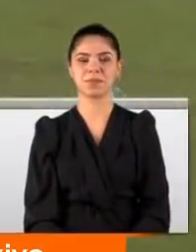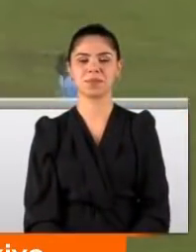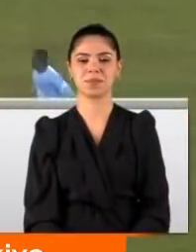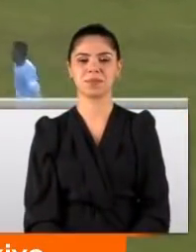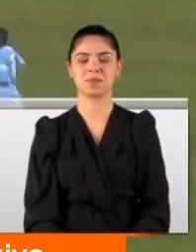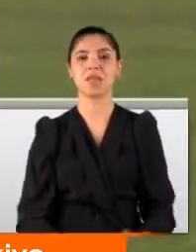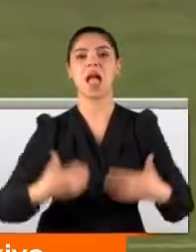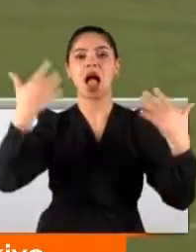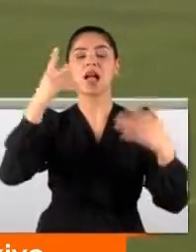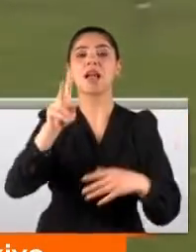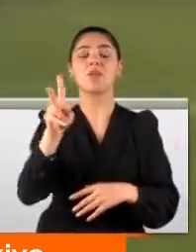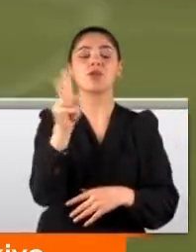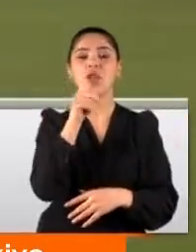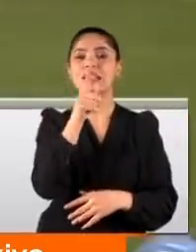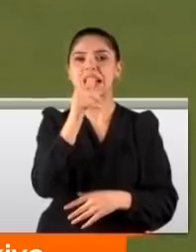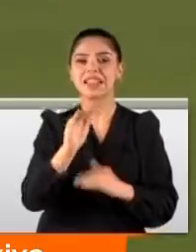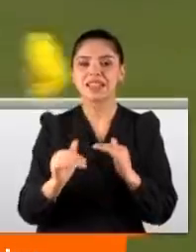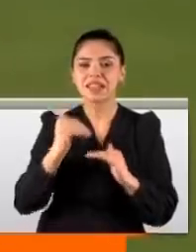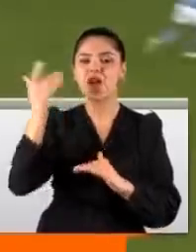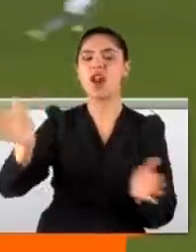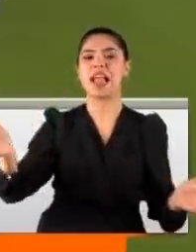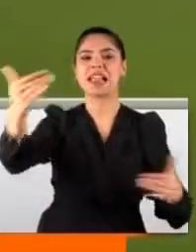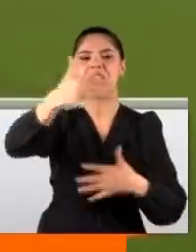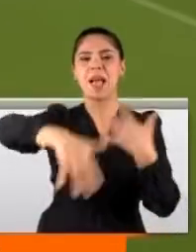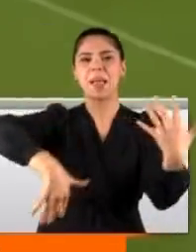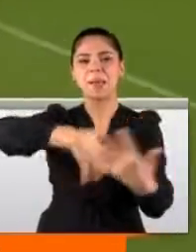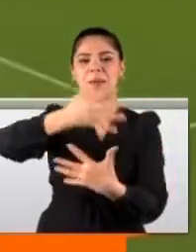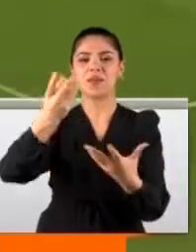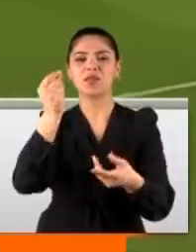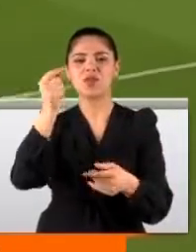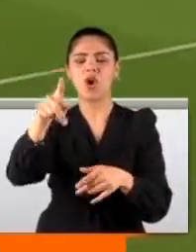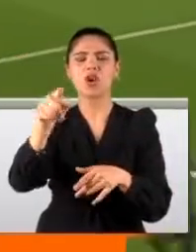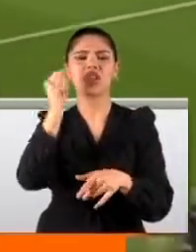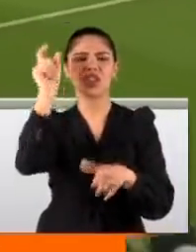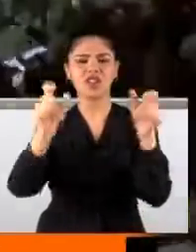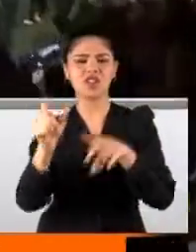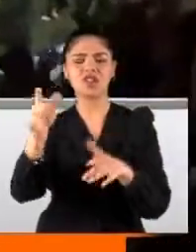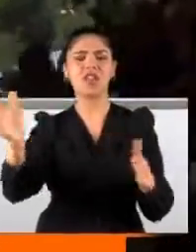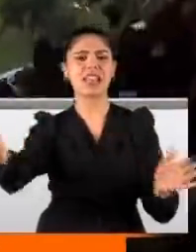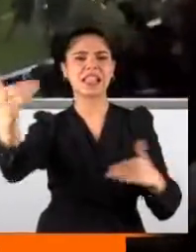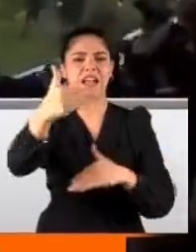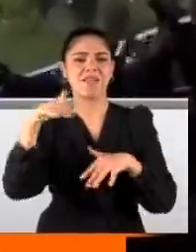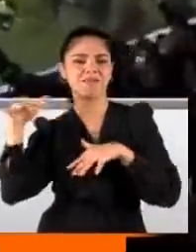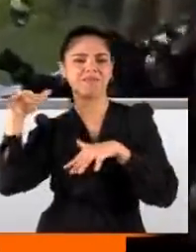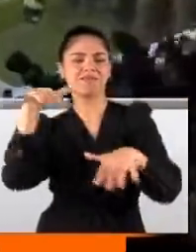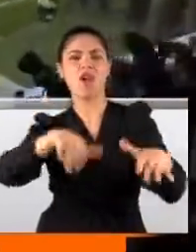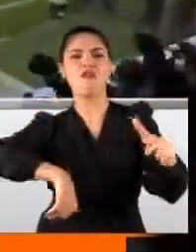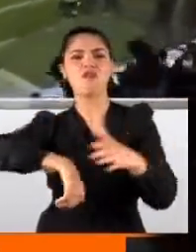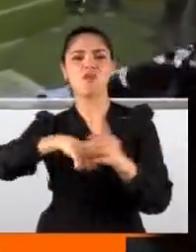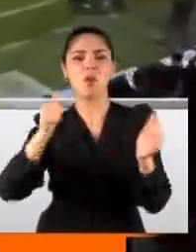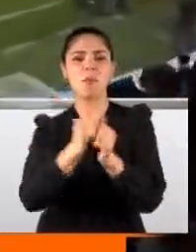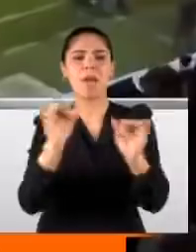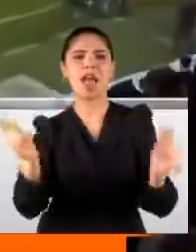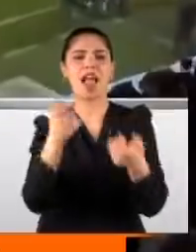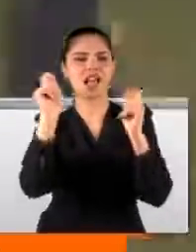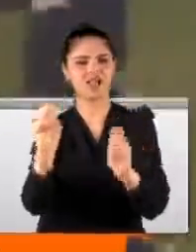Hakemin son düdüğüyle birlikte saha cümbüş yerine döndü. Binlerce mal mölü yeşil sahaya indi. Futbolcularla birlikte parti